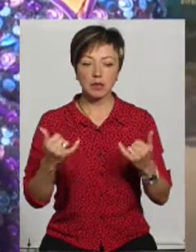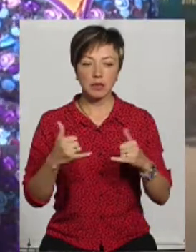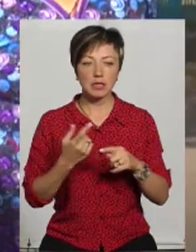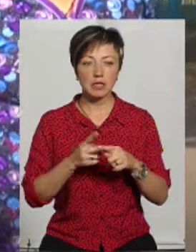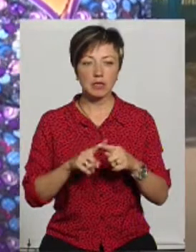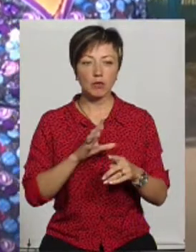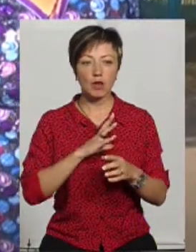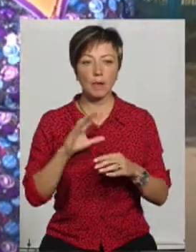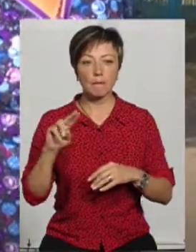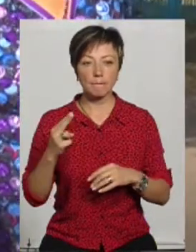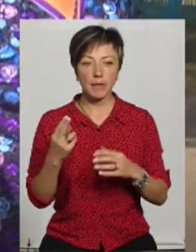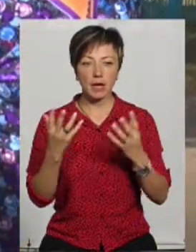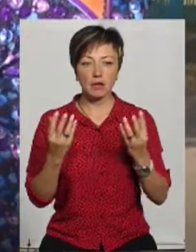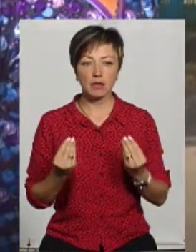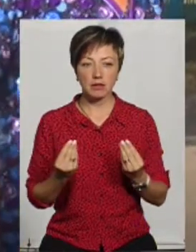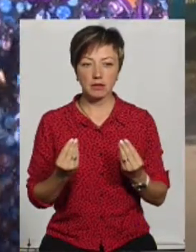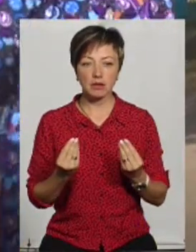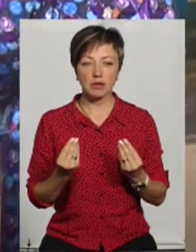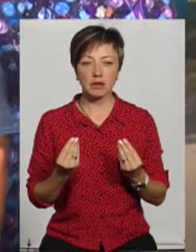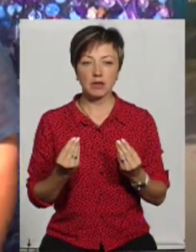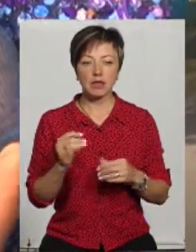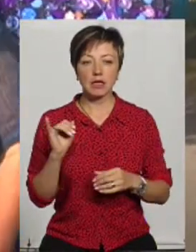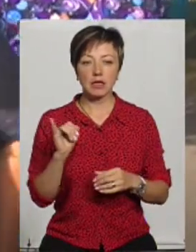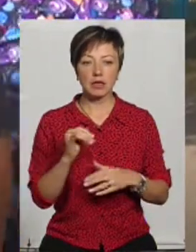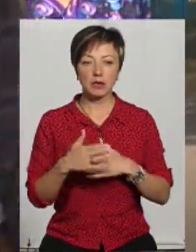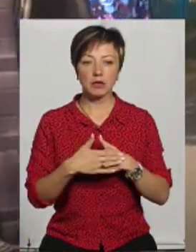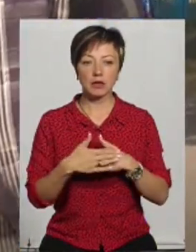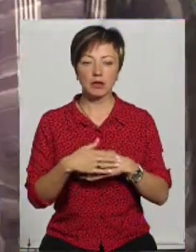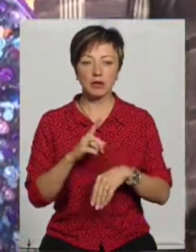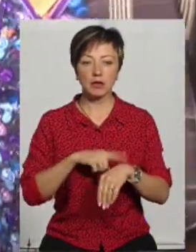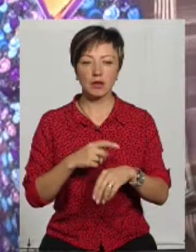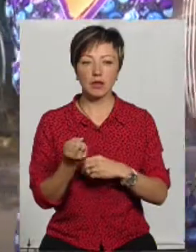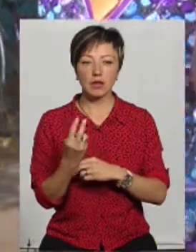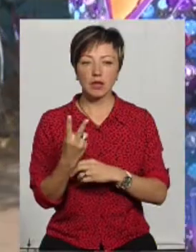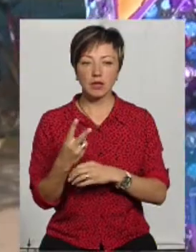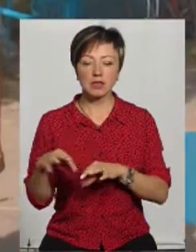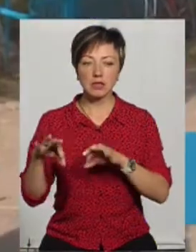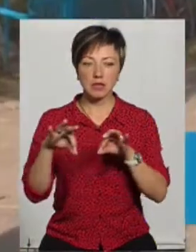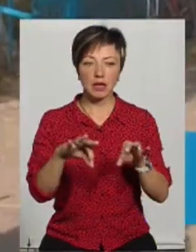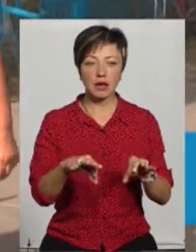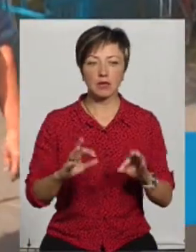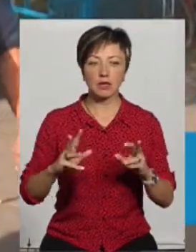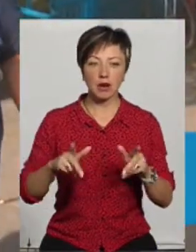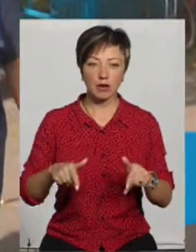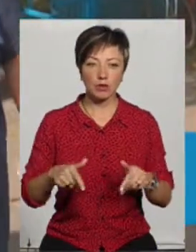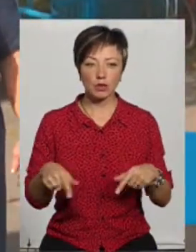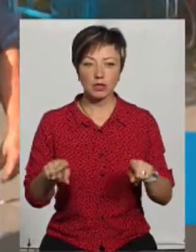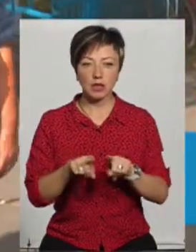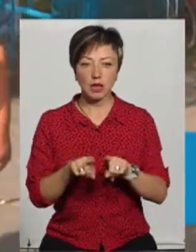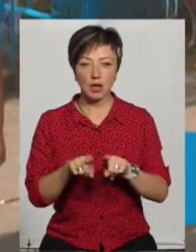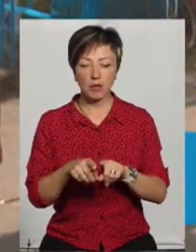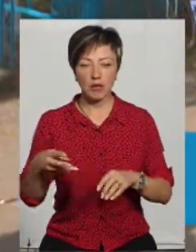'ятниця, я пасла тоді череду. І десь часу около 12 заїхав трактор. Ось такими